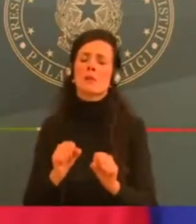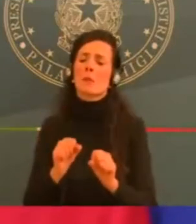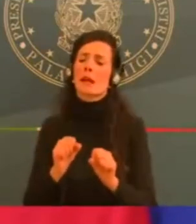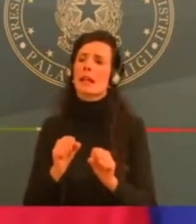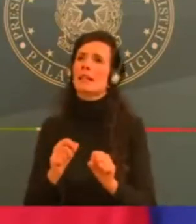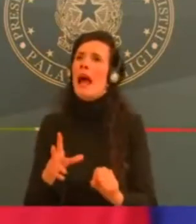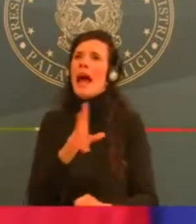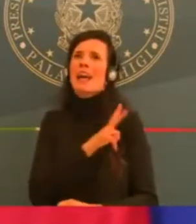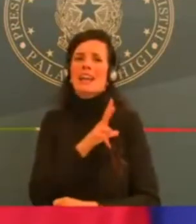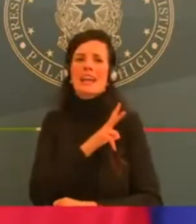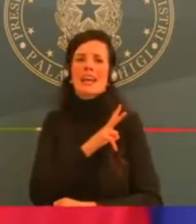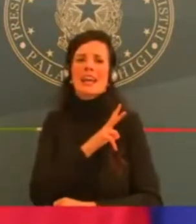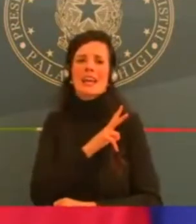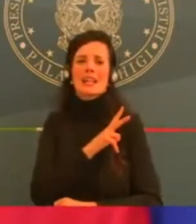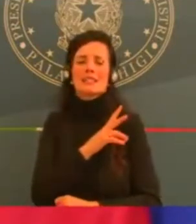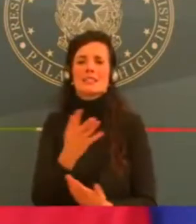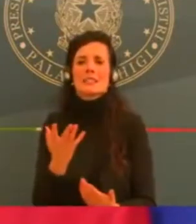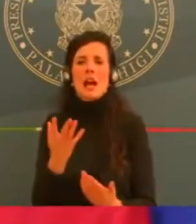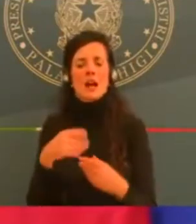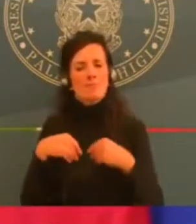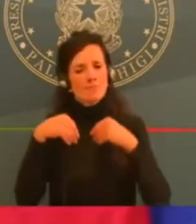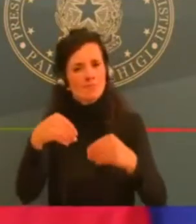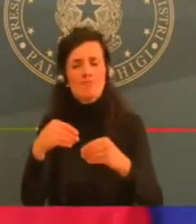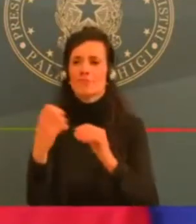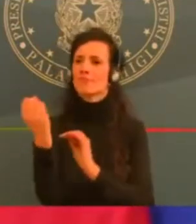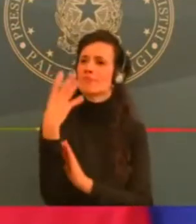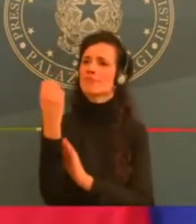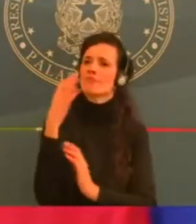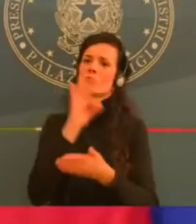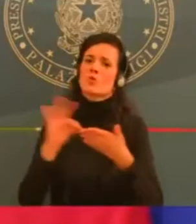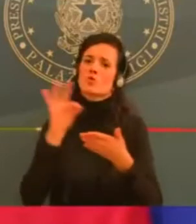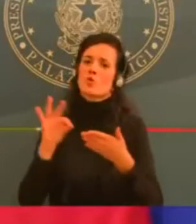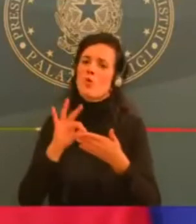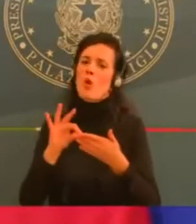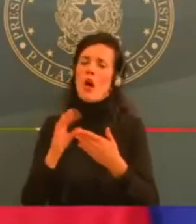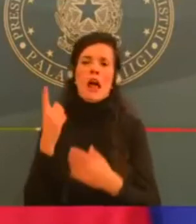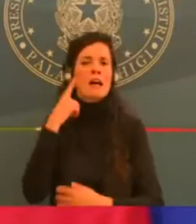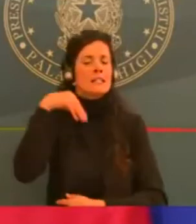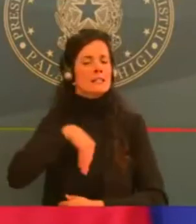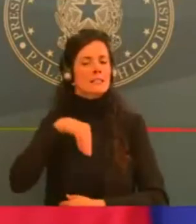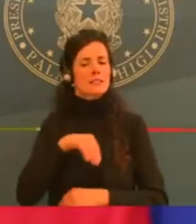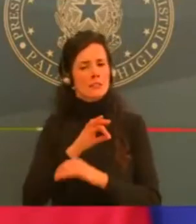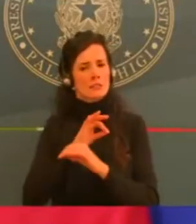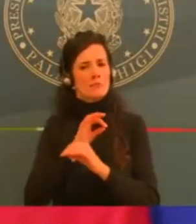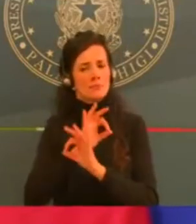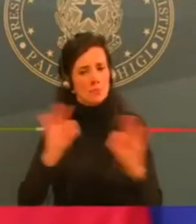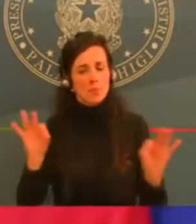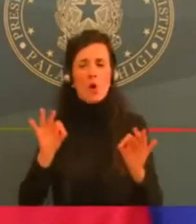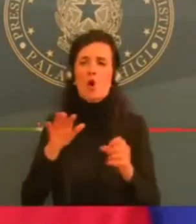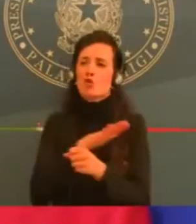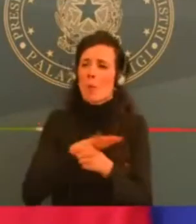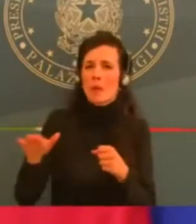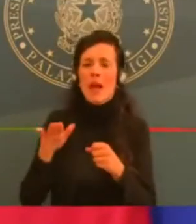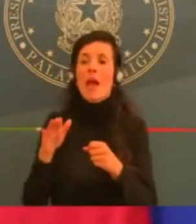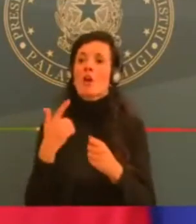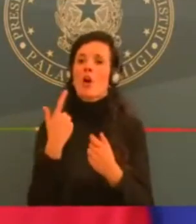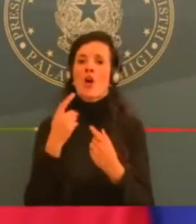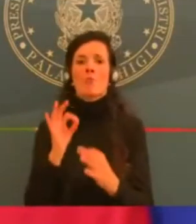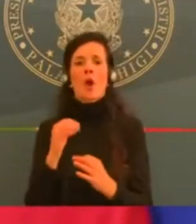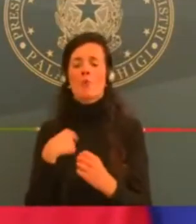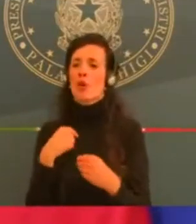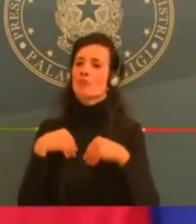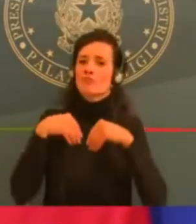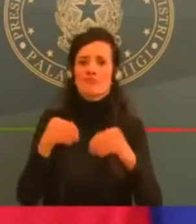vis-à-vis con i compagni e con i docenti. Abbiamo programmato attualmente un recupero della